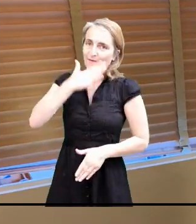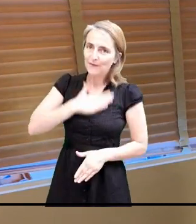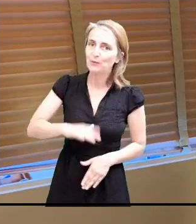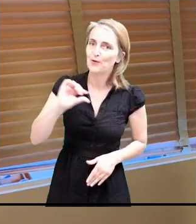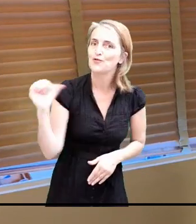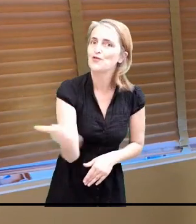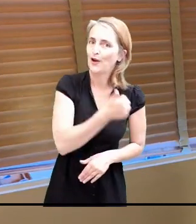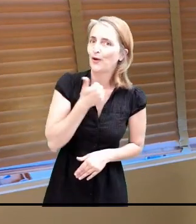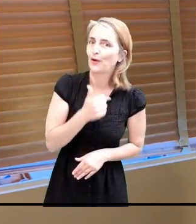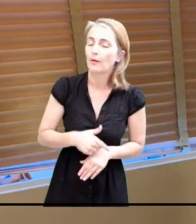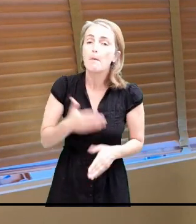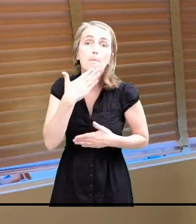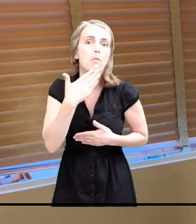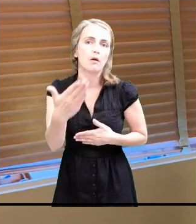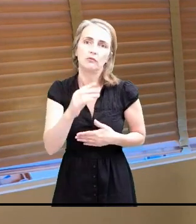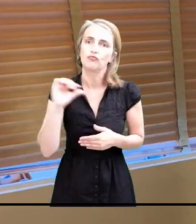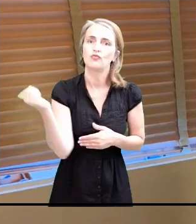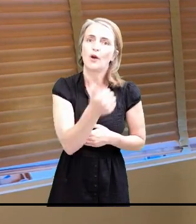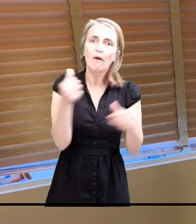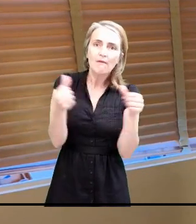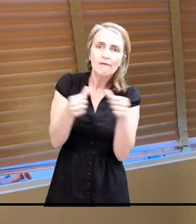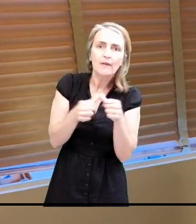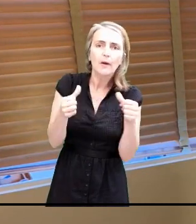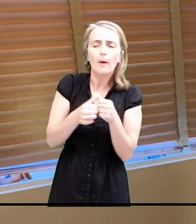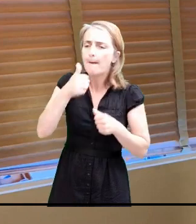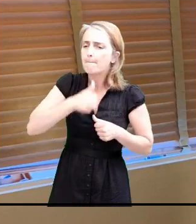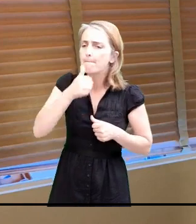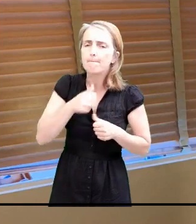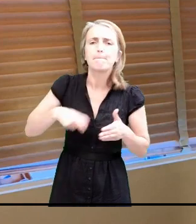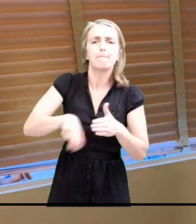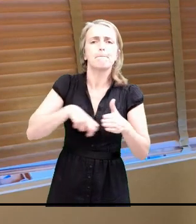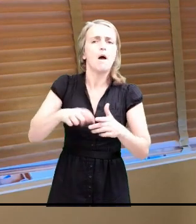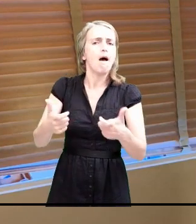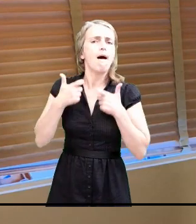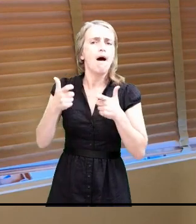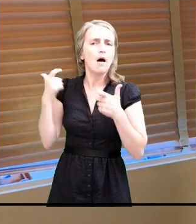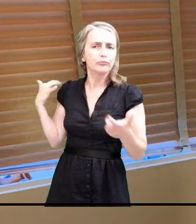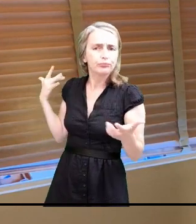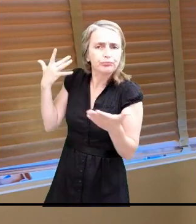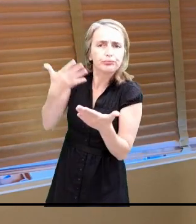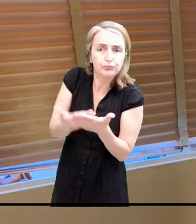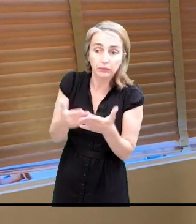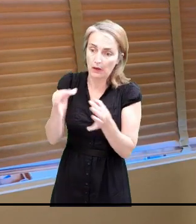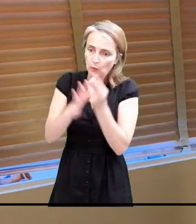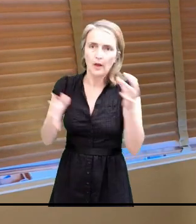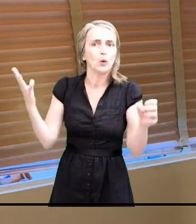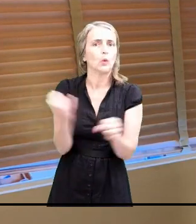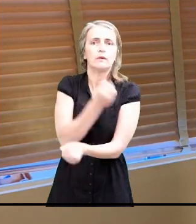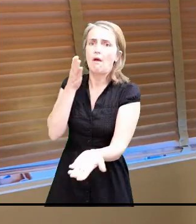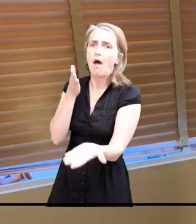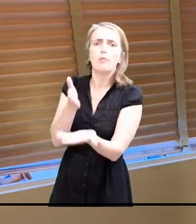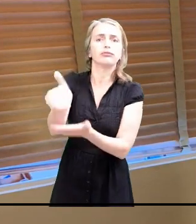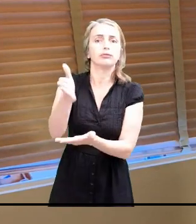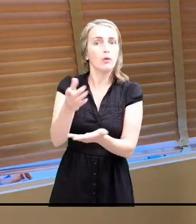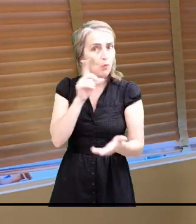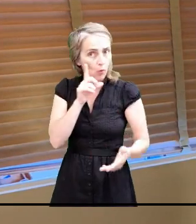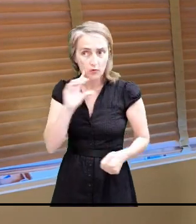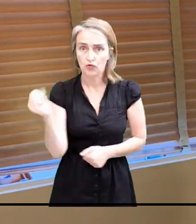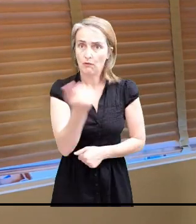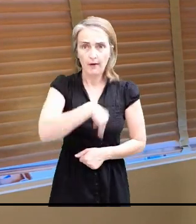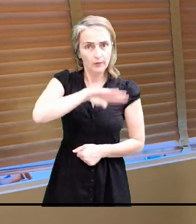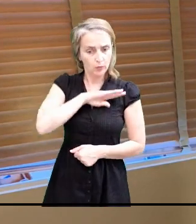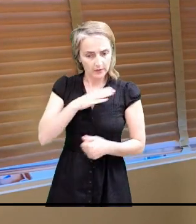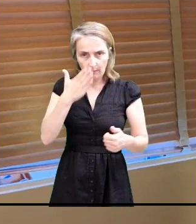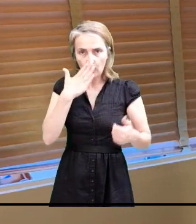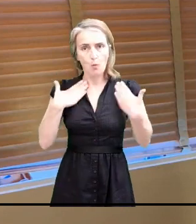aux uns et aux autres. Et encore merci d'avoir tenu le choc et d'avoir permis qu'on en arrive là, parce qu'on est tous responsables de